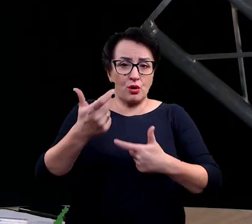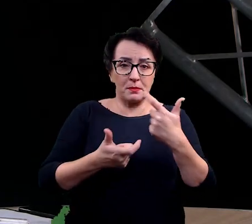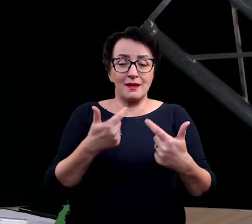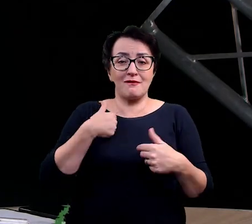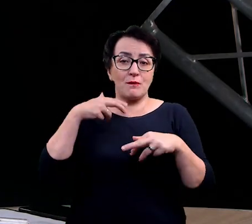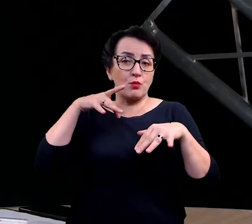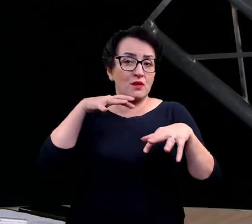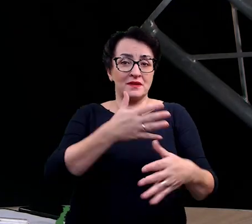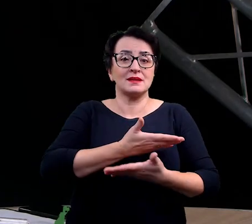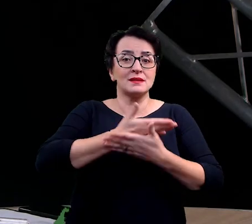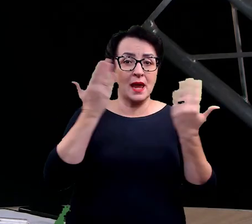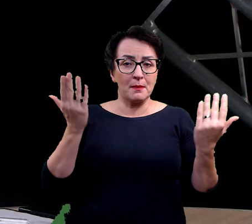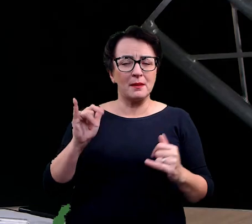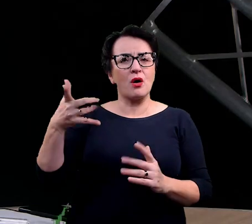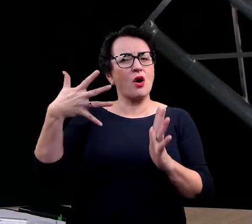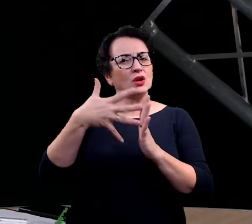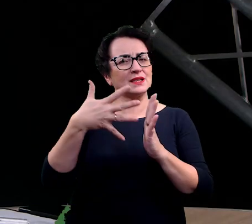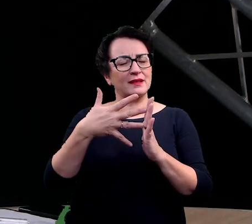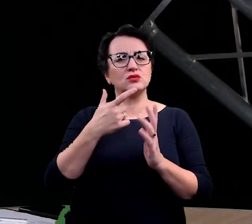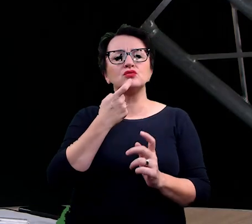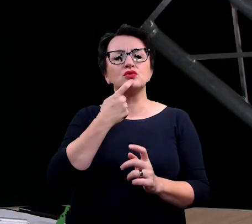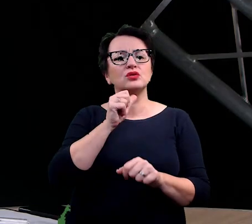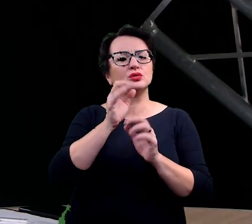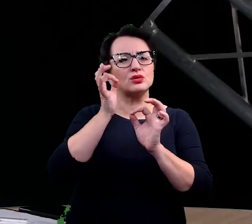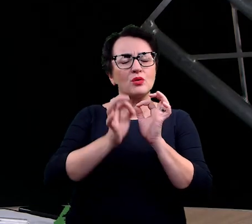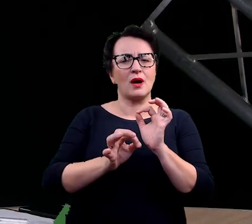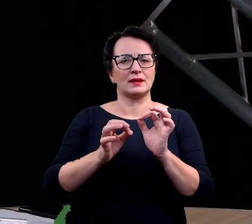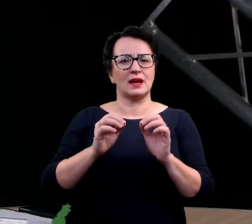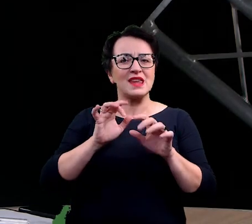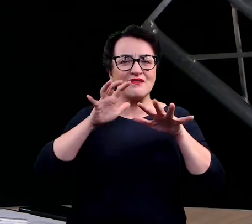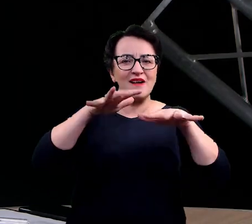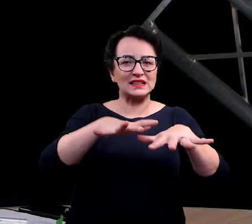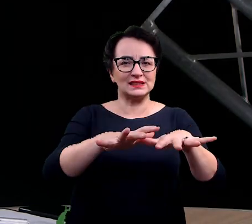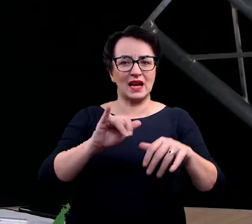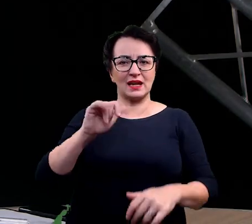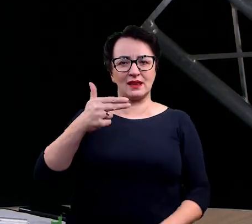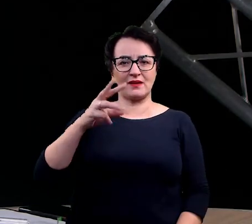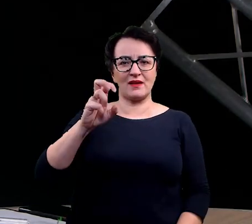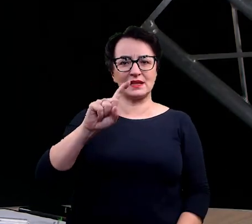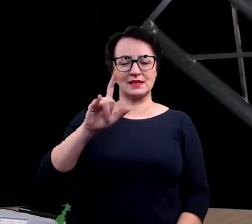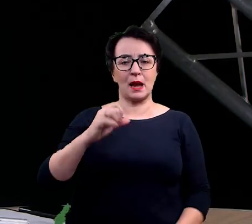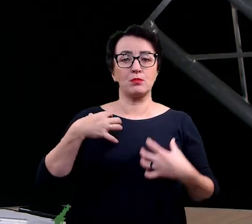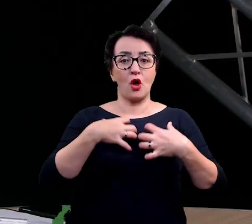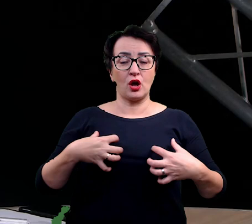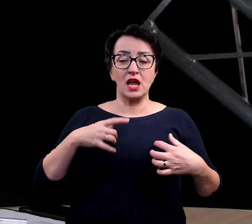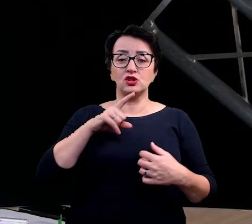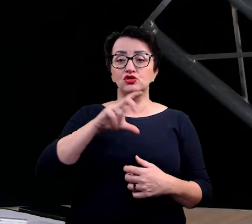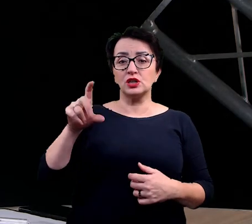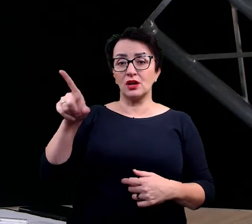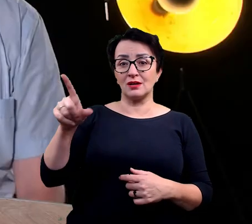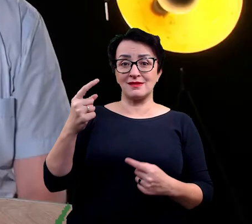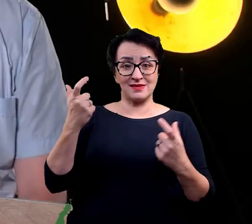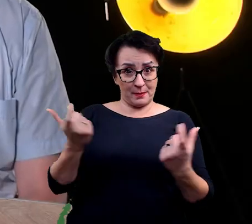wpływu? Jak byś ocenił, czym są te inwazje biologiczne i czy one nam tak na dobrą sprawę, nam jako ludziom